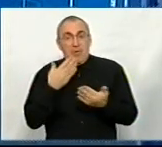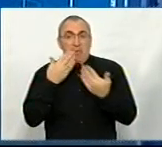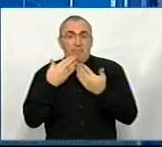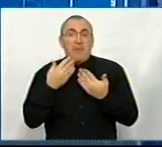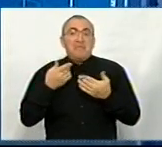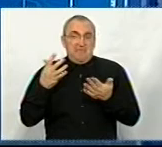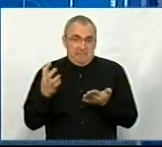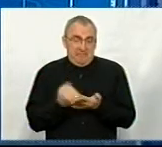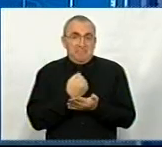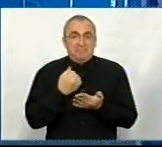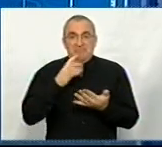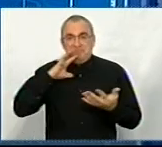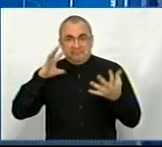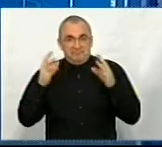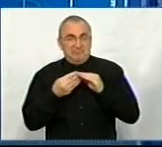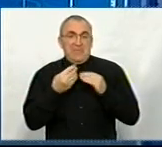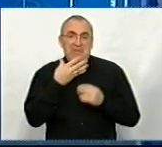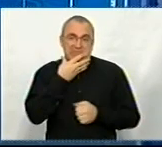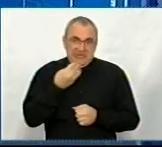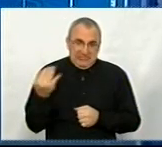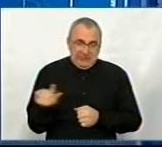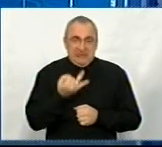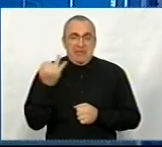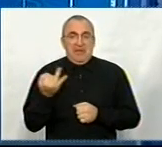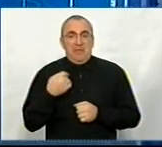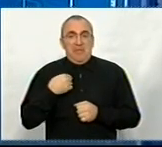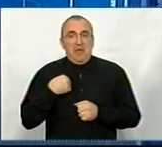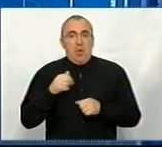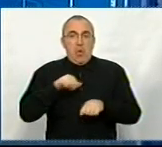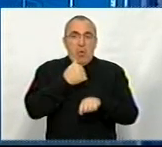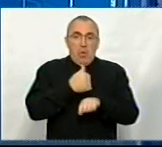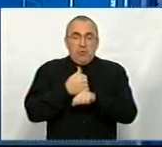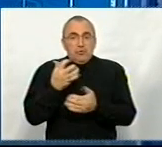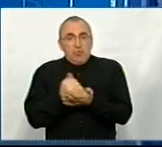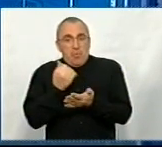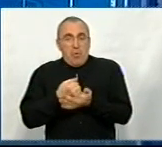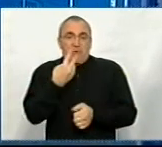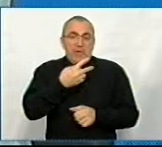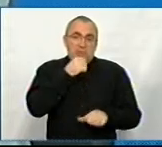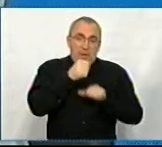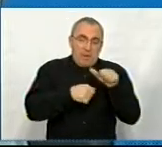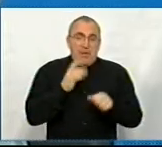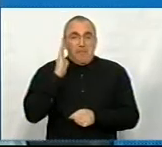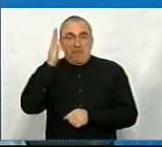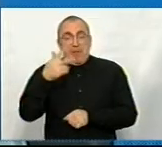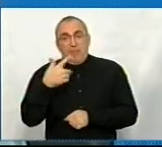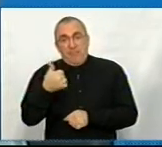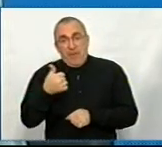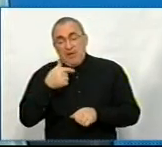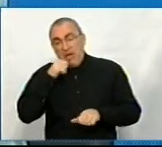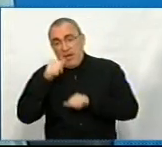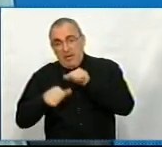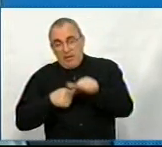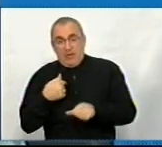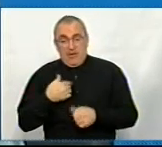вийшли дійсно дуже змістовною і цікавою. Ми окреслили і основні здобутки 2020 року, і перспективи на 2021 рік.